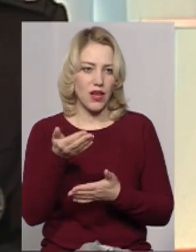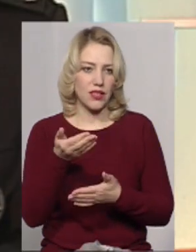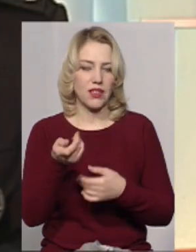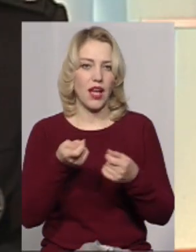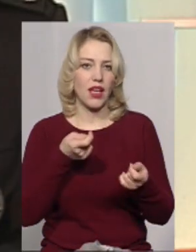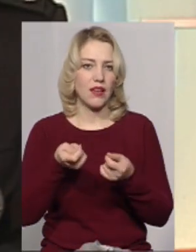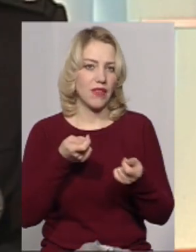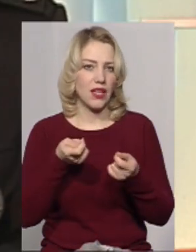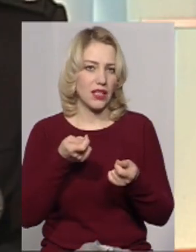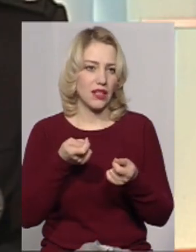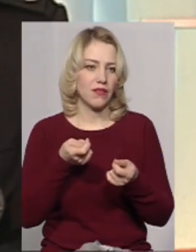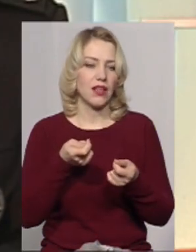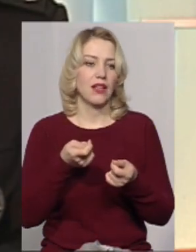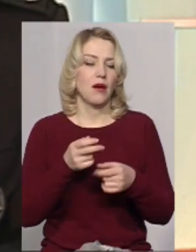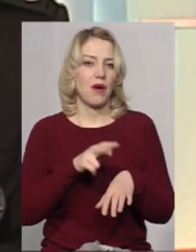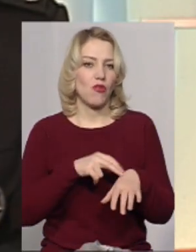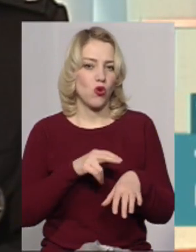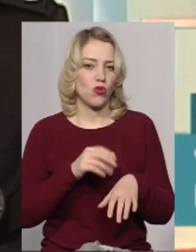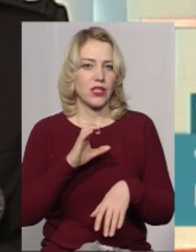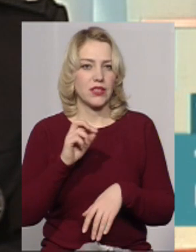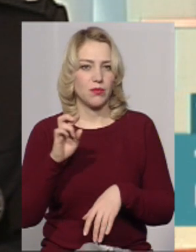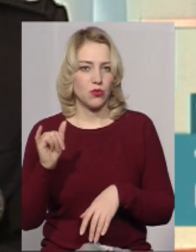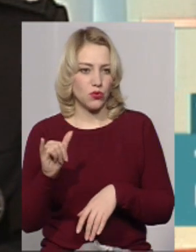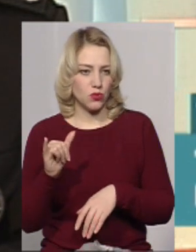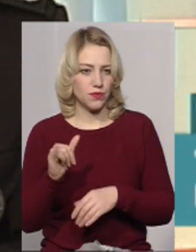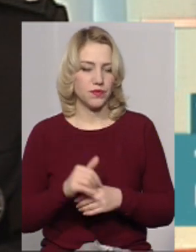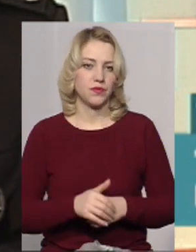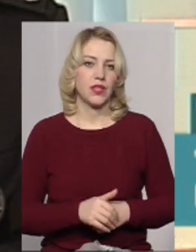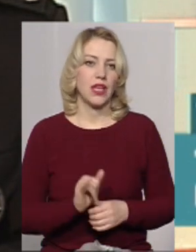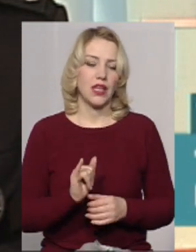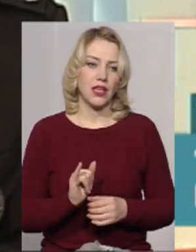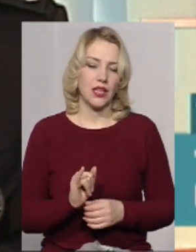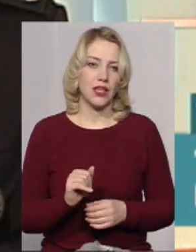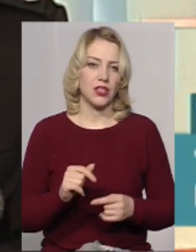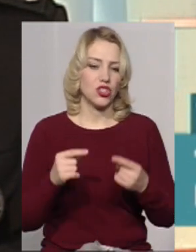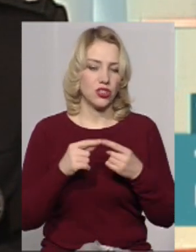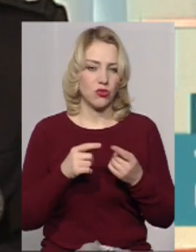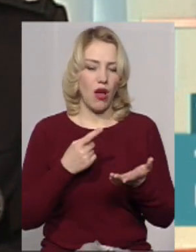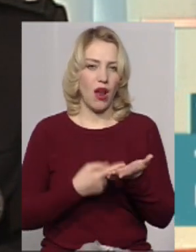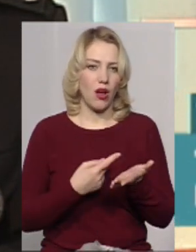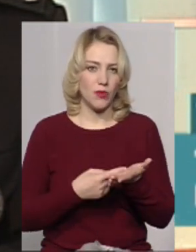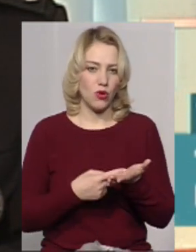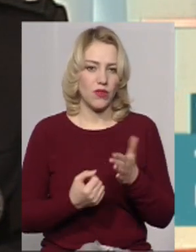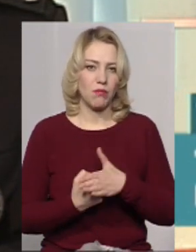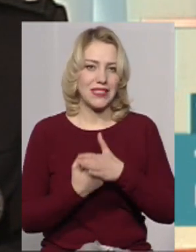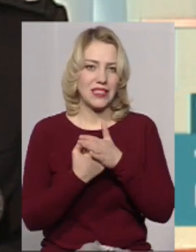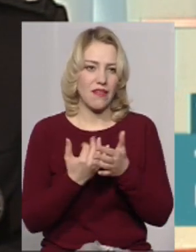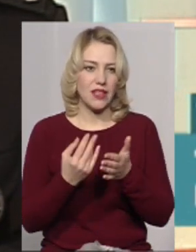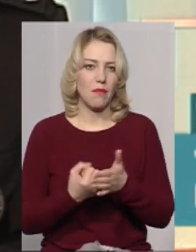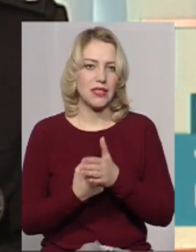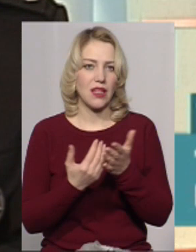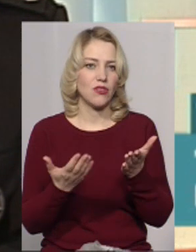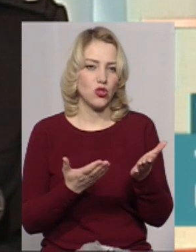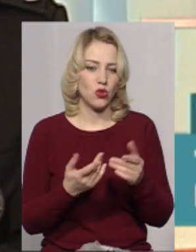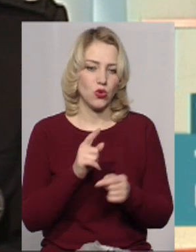керівників правоохоронних органів, Служби безпеки України, і чітко аргументована підстава, на підставі чого